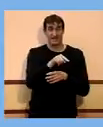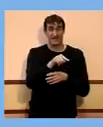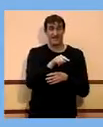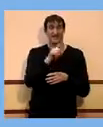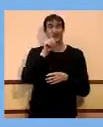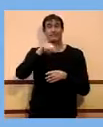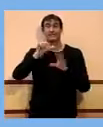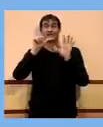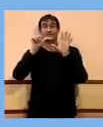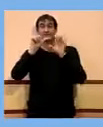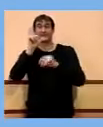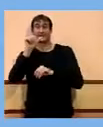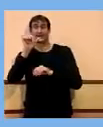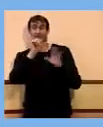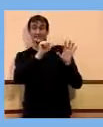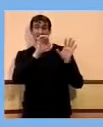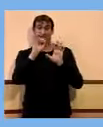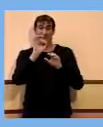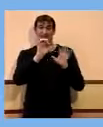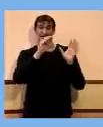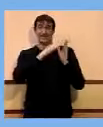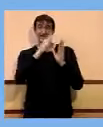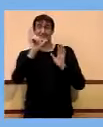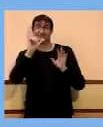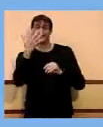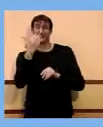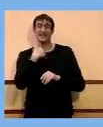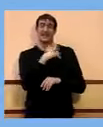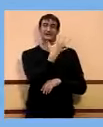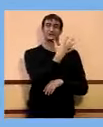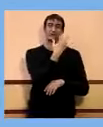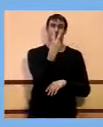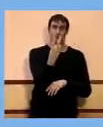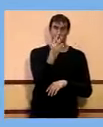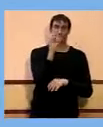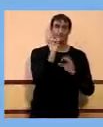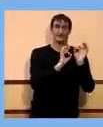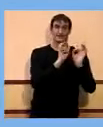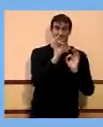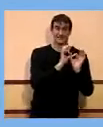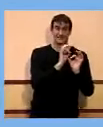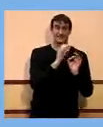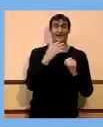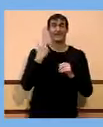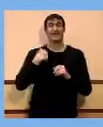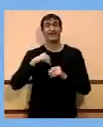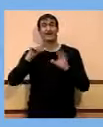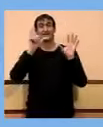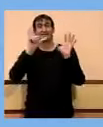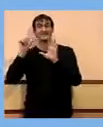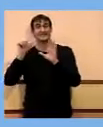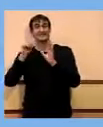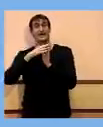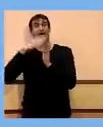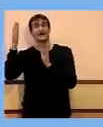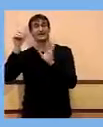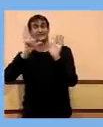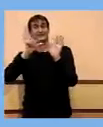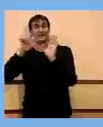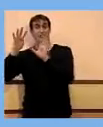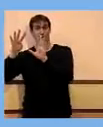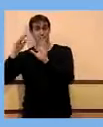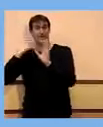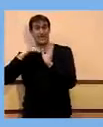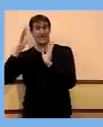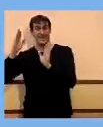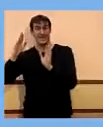60 a 65 ja tenim un 52% i ara ja hem obert cap a 66 a 69 i